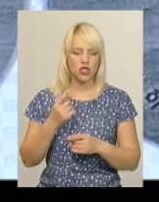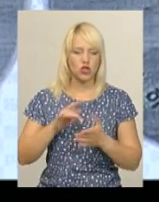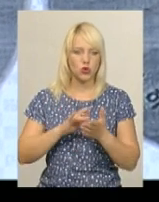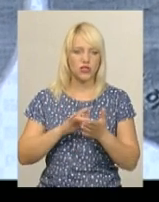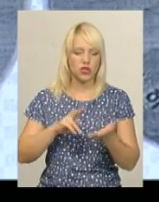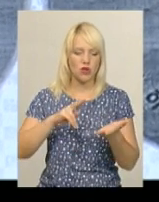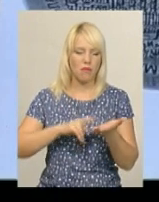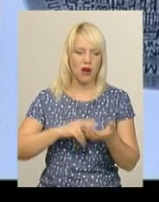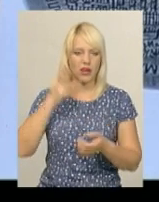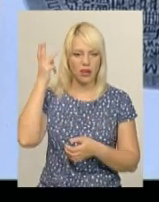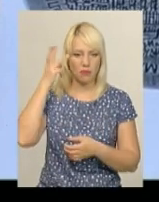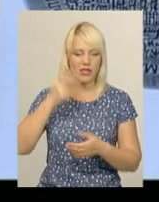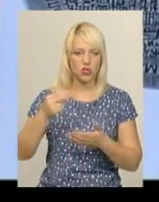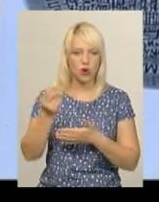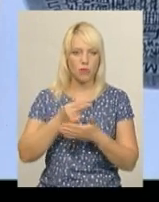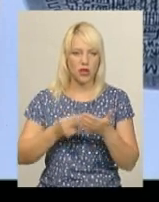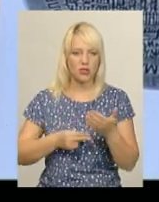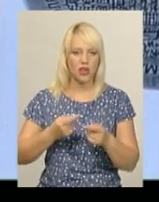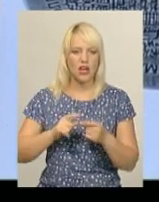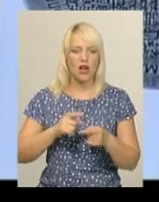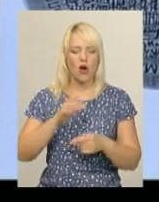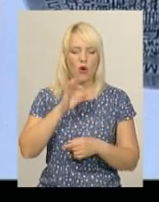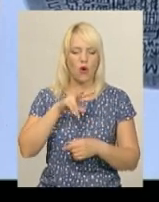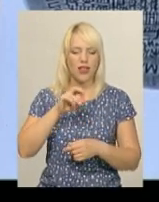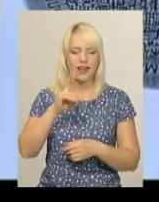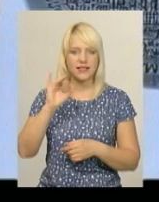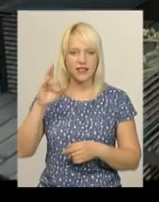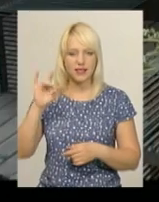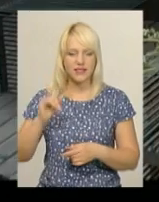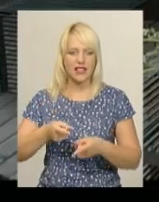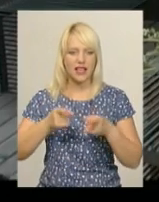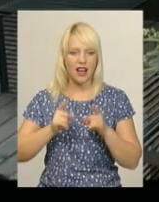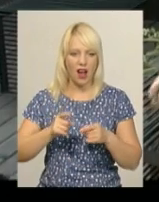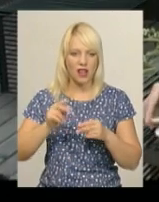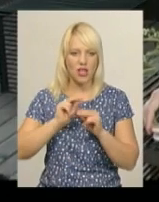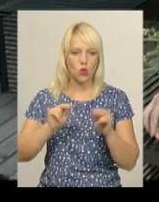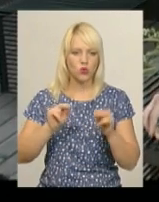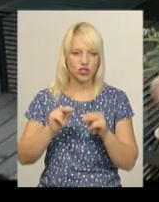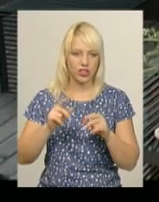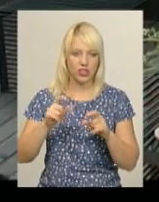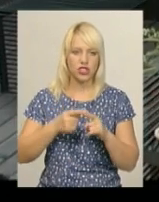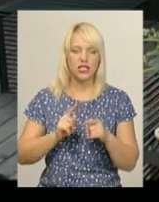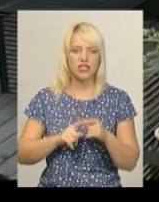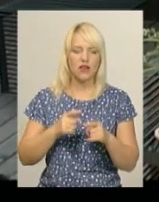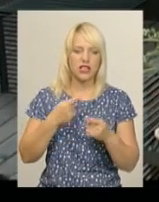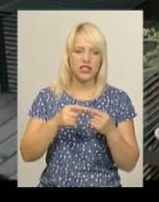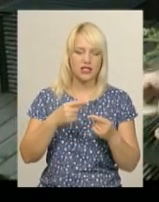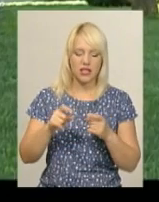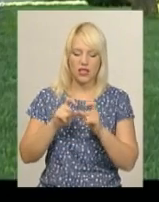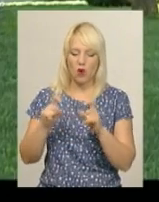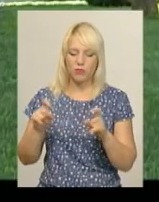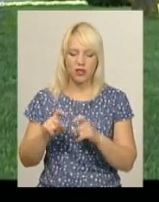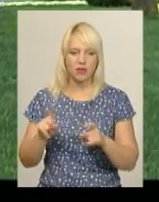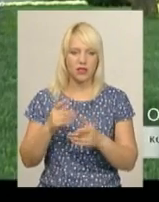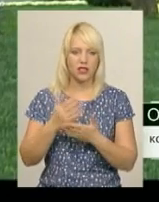марки Хмельницького із зображенням Олексіївського реального училища. Туристичні марки – це сувеніри з дерева, які різняться один від одного об'єктами, що на них зображені.